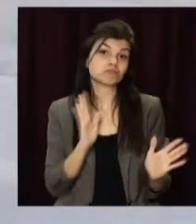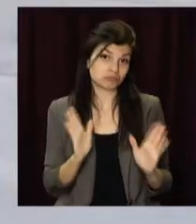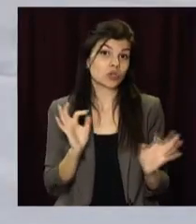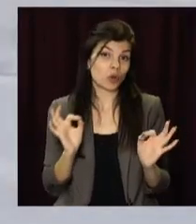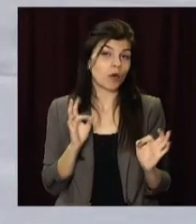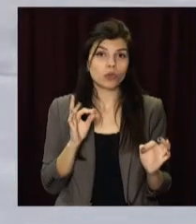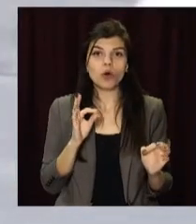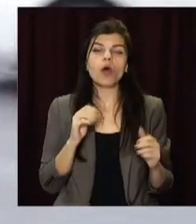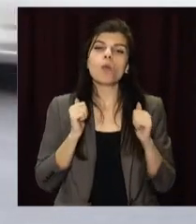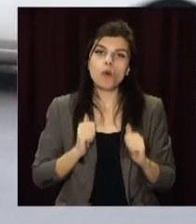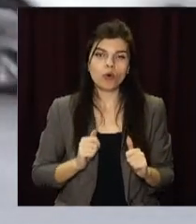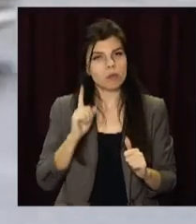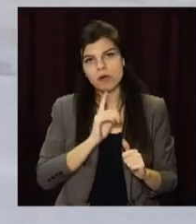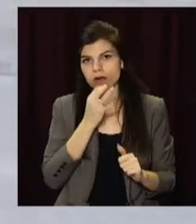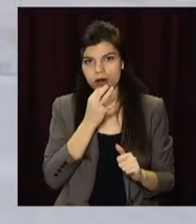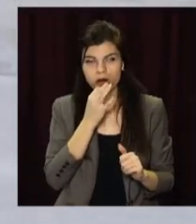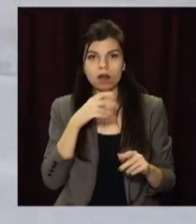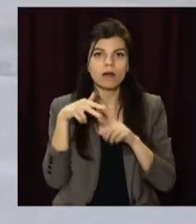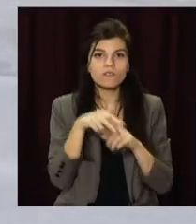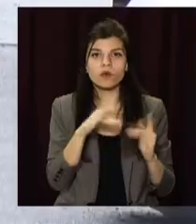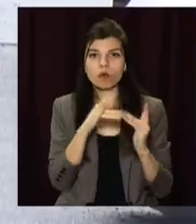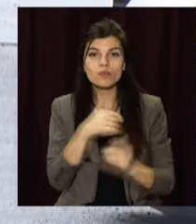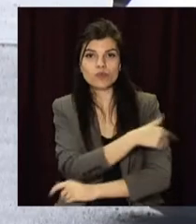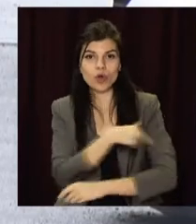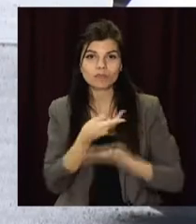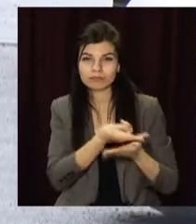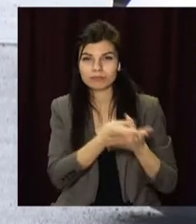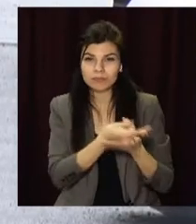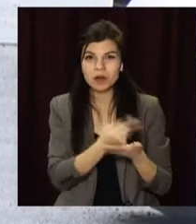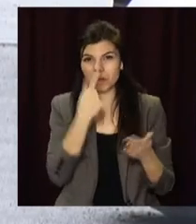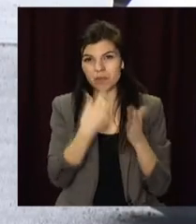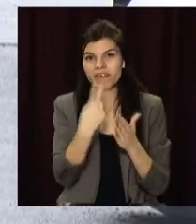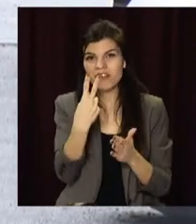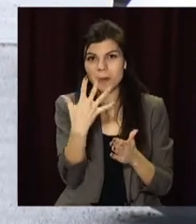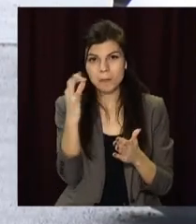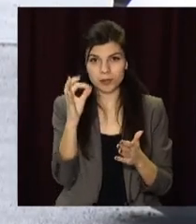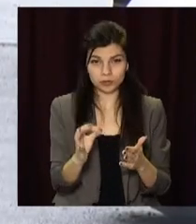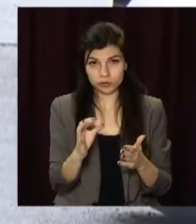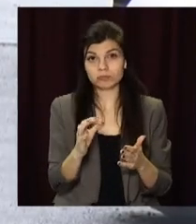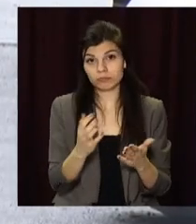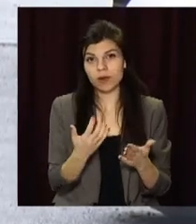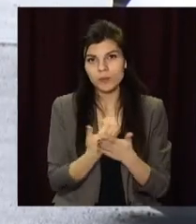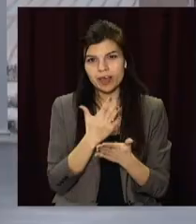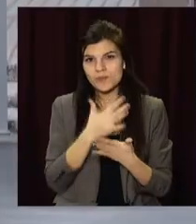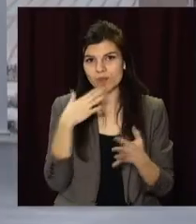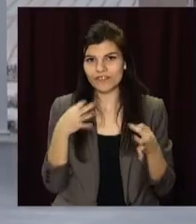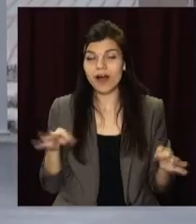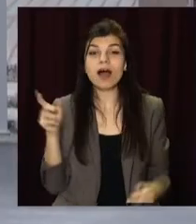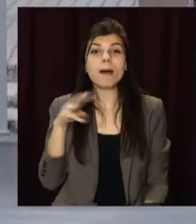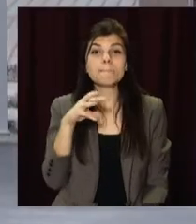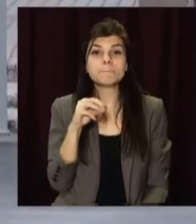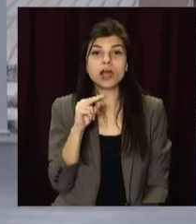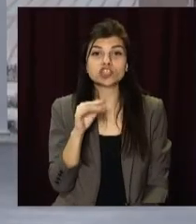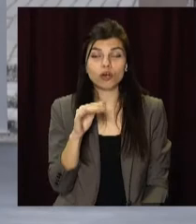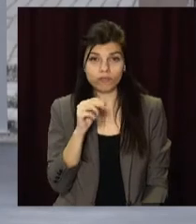області стабільна, але заспокоюватися поки зарано, кажуть медики. Завантаженість ліжок у госпітальних базах області – майже 25%. У